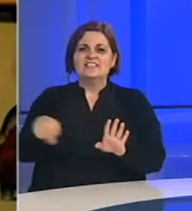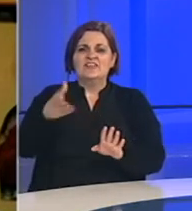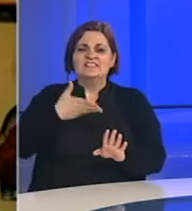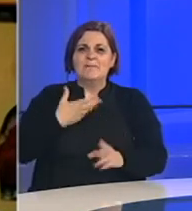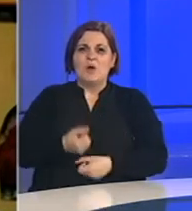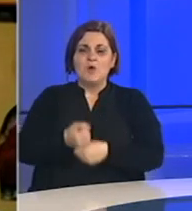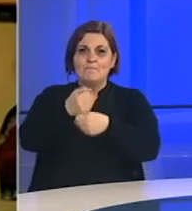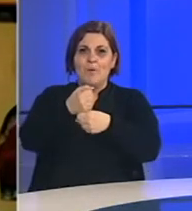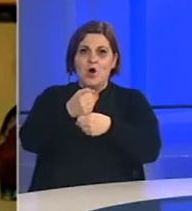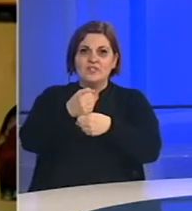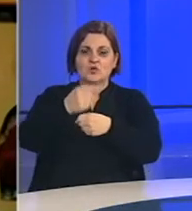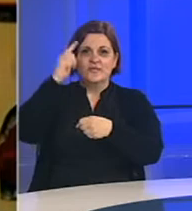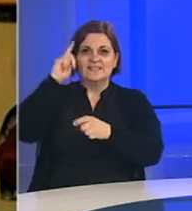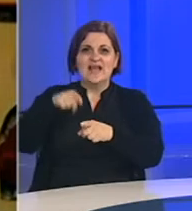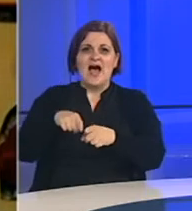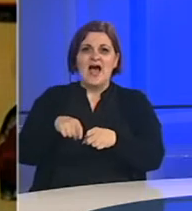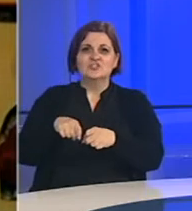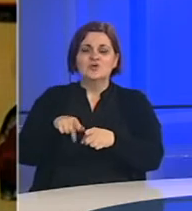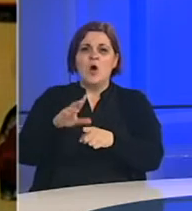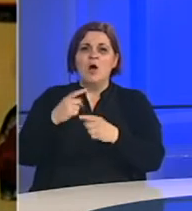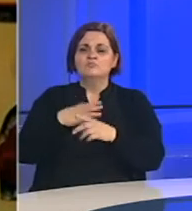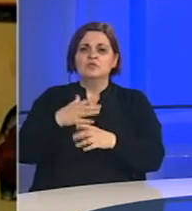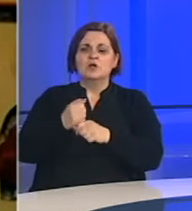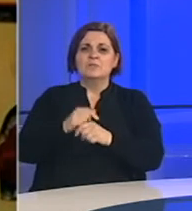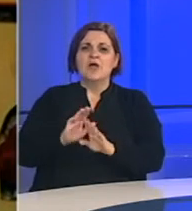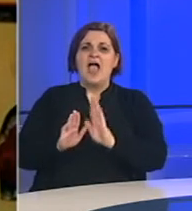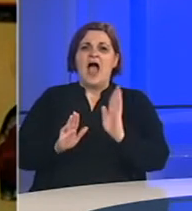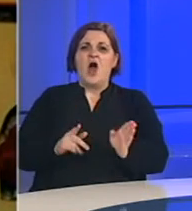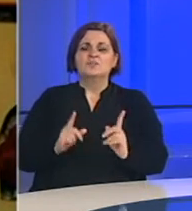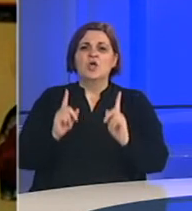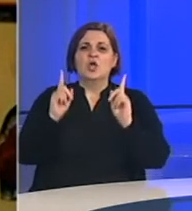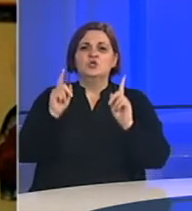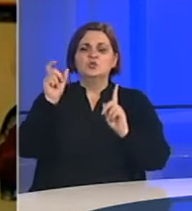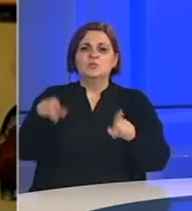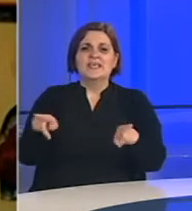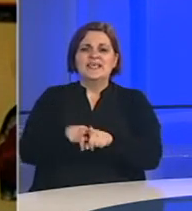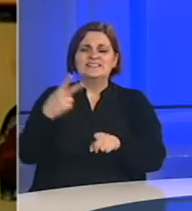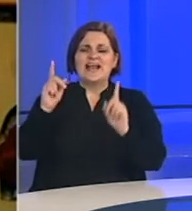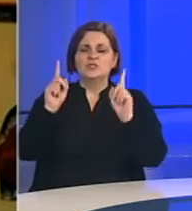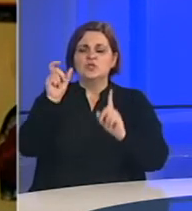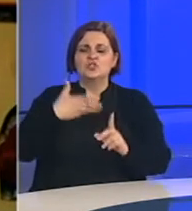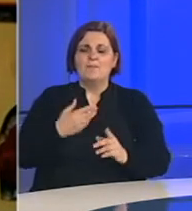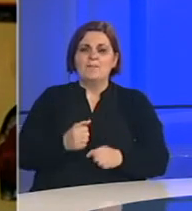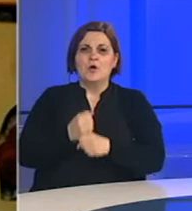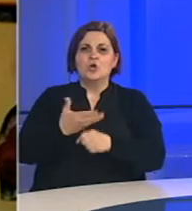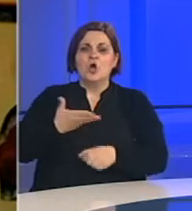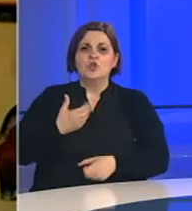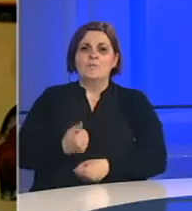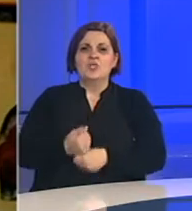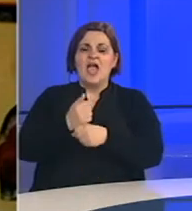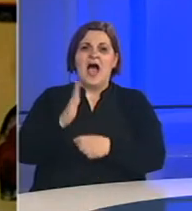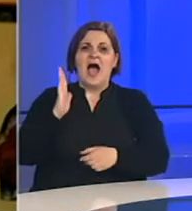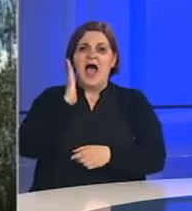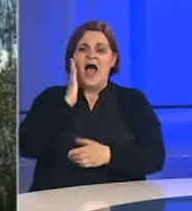podršku. Znači, OHR je dobio podršku, strane sudije su dobile isto podršku. Dobio sam podršku